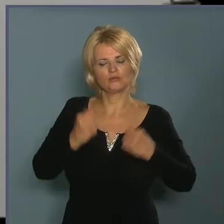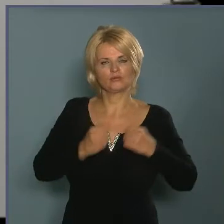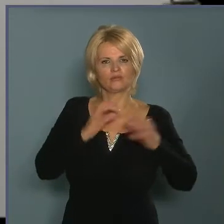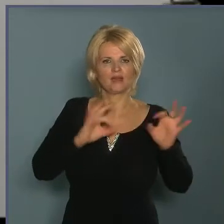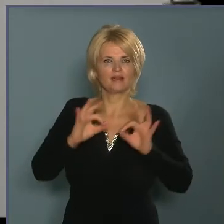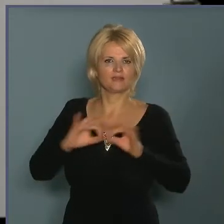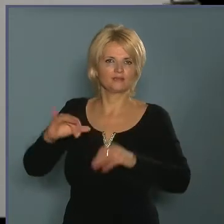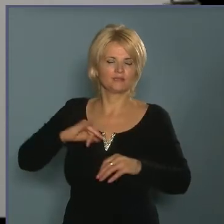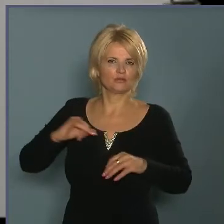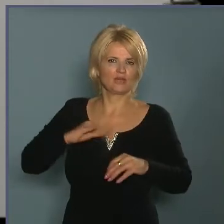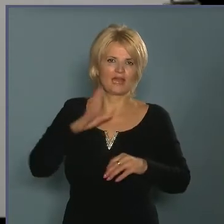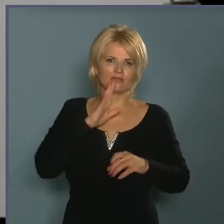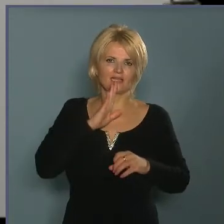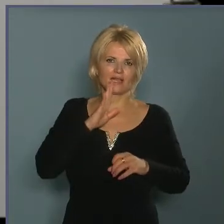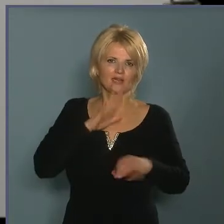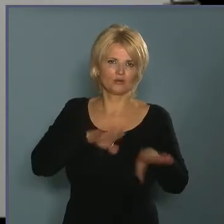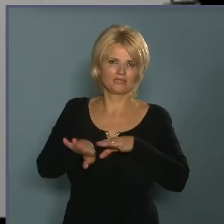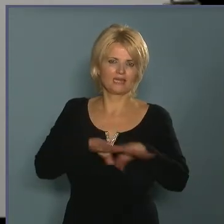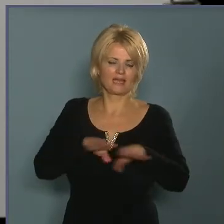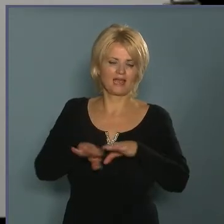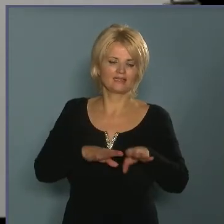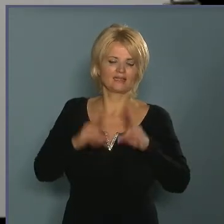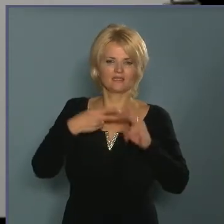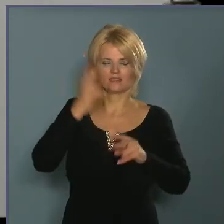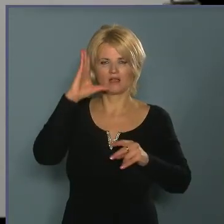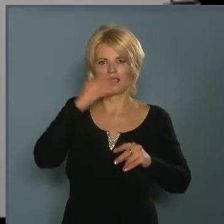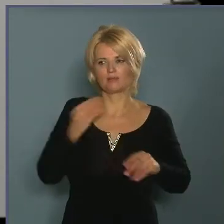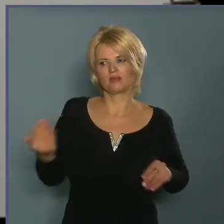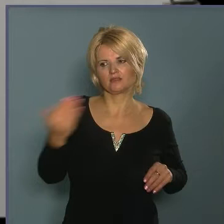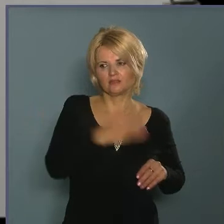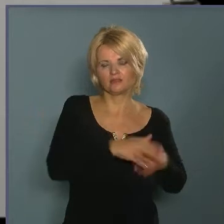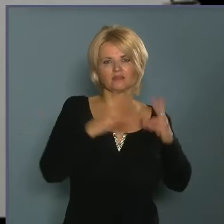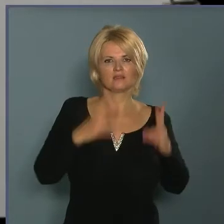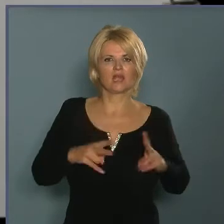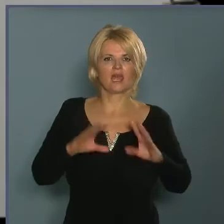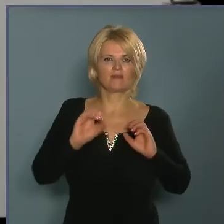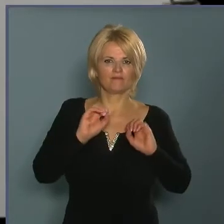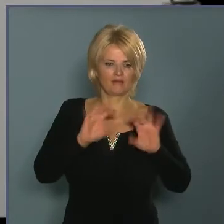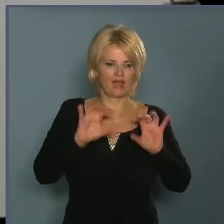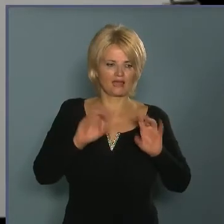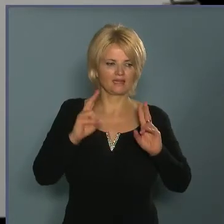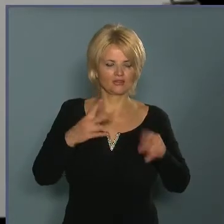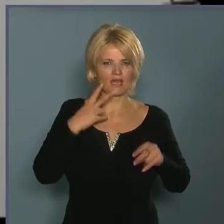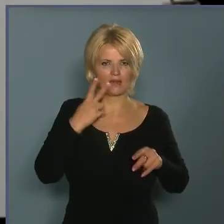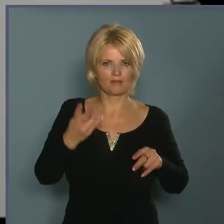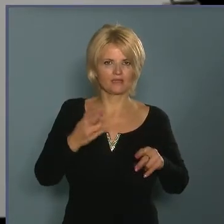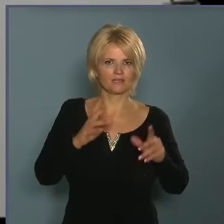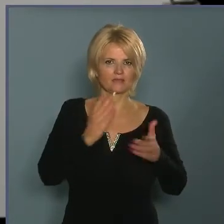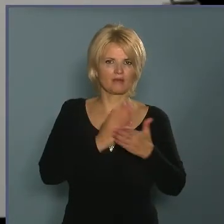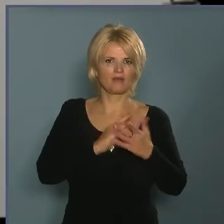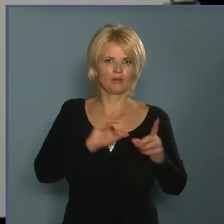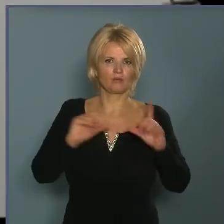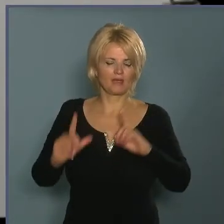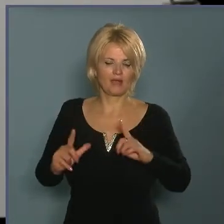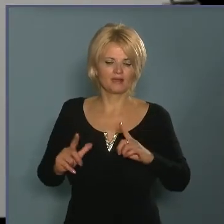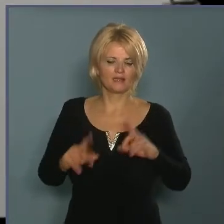felkészítsük a biztonságos téli közlekedésre, forduljunk szakemberekhez, nézzük meg a világítóberendezéseket, hogy megfelelően belegyenek állítva,